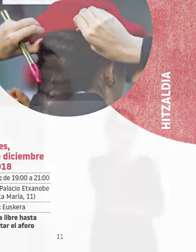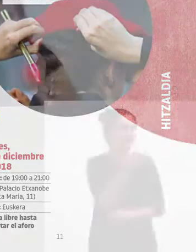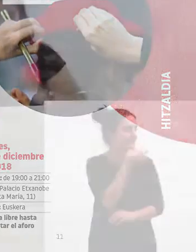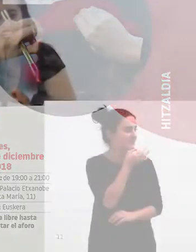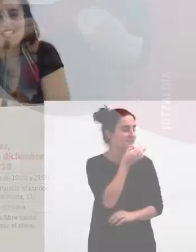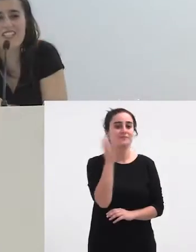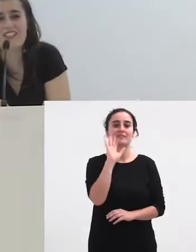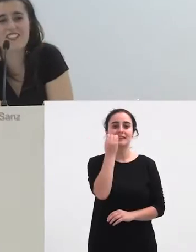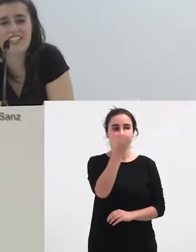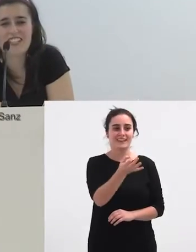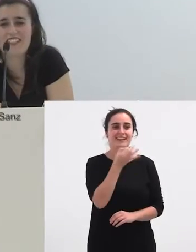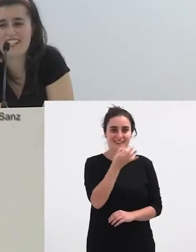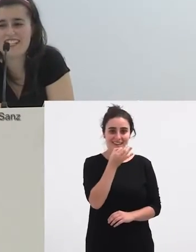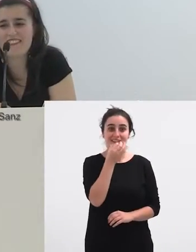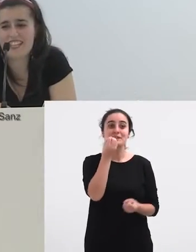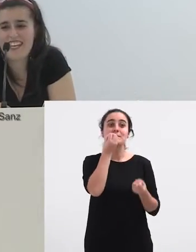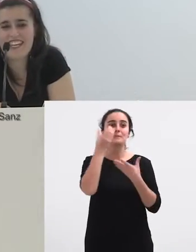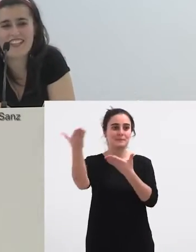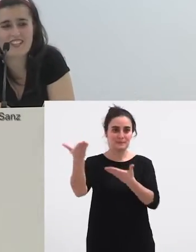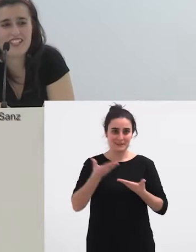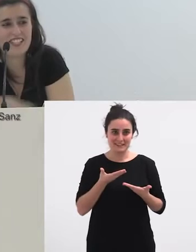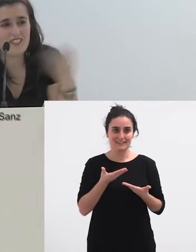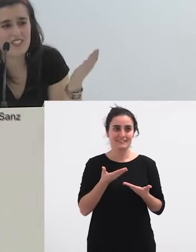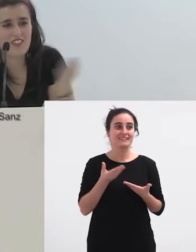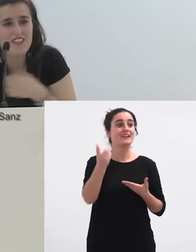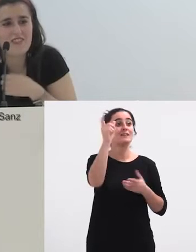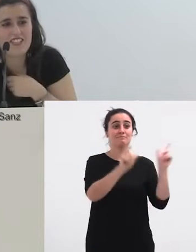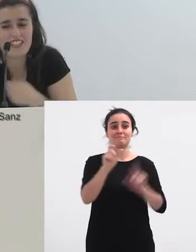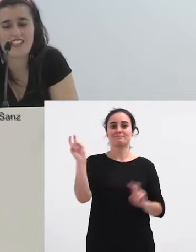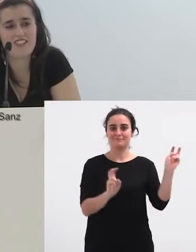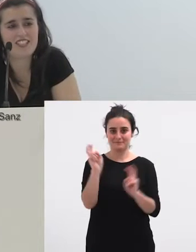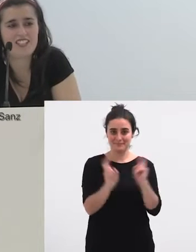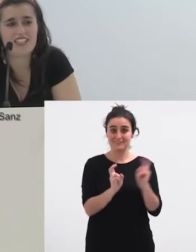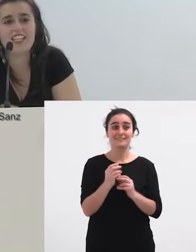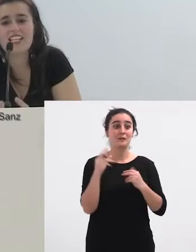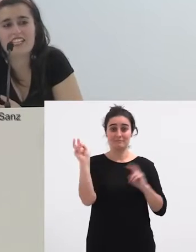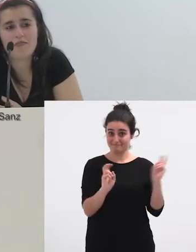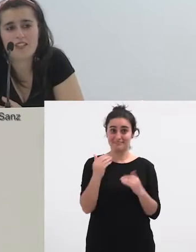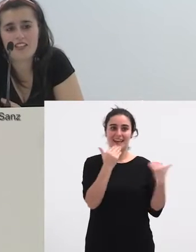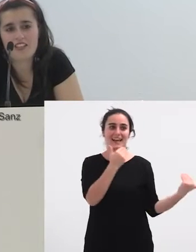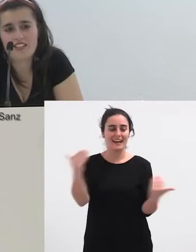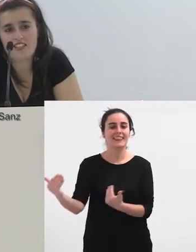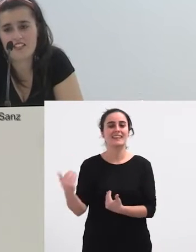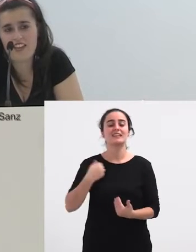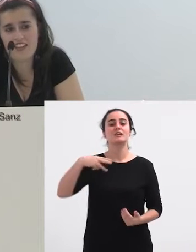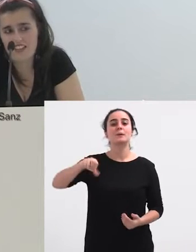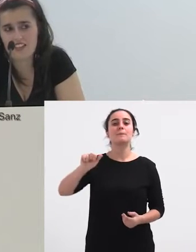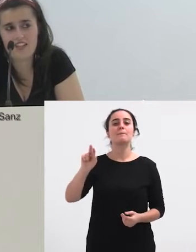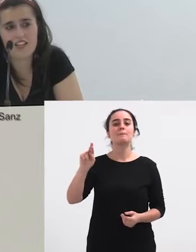Kaixo, arratxalde hon, ongi etorria e-torrizareten guztioi, hileskere tortiogatik. Ni Marta